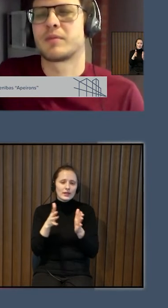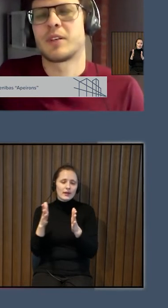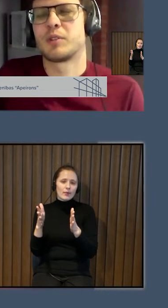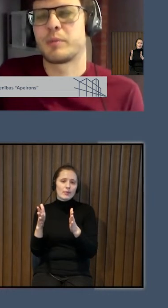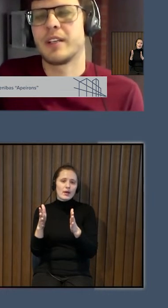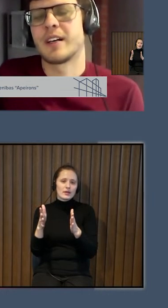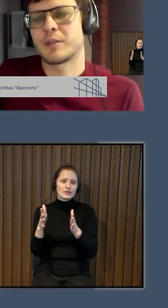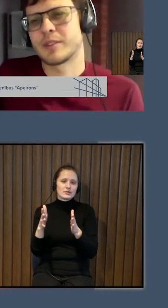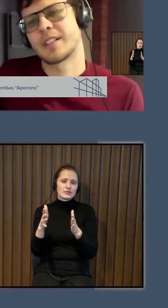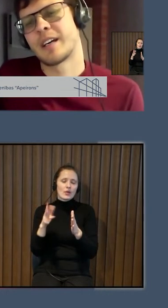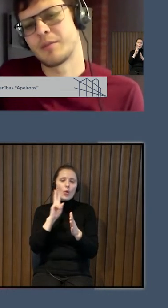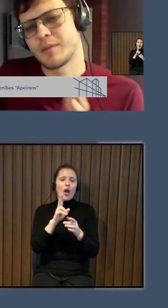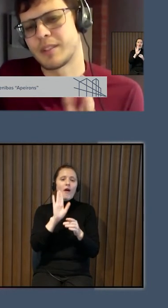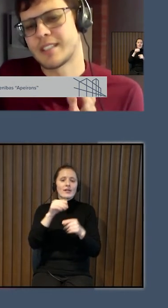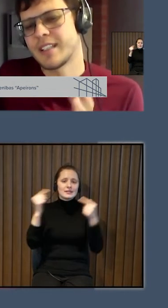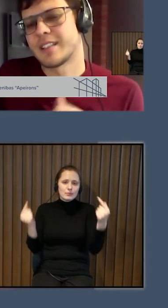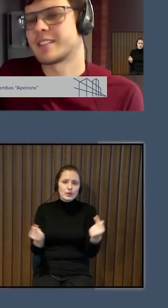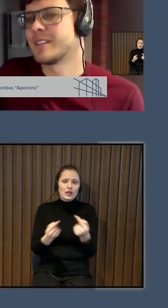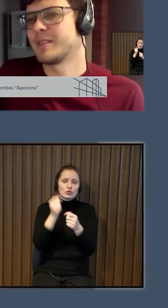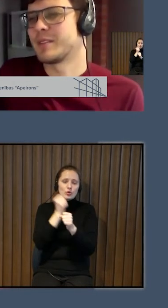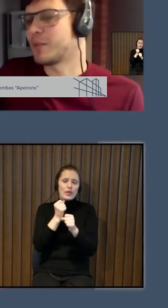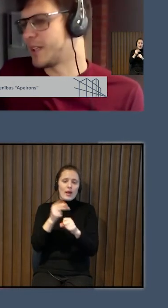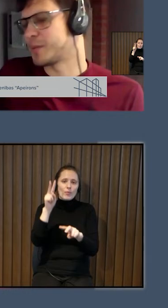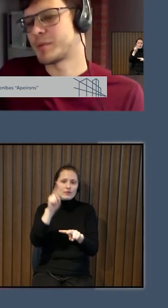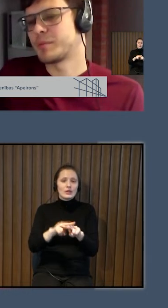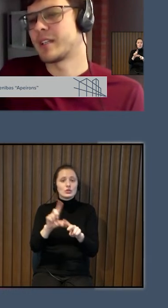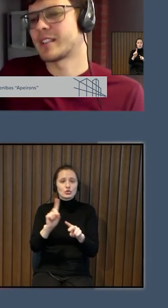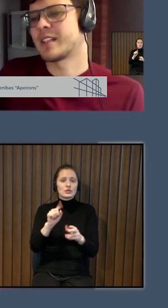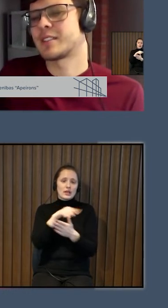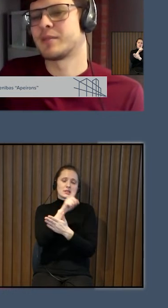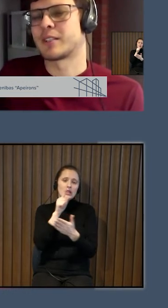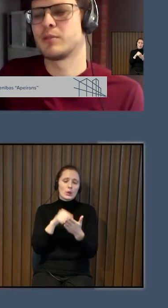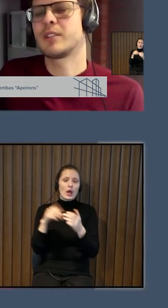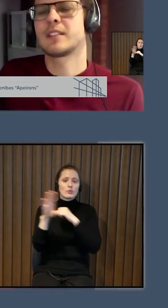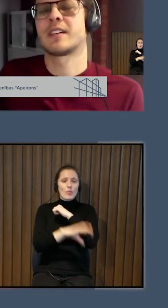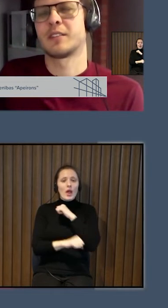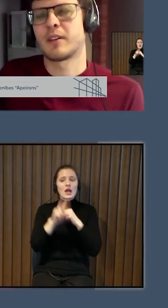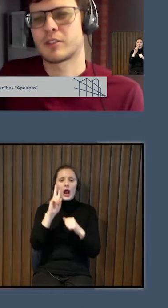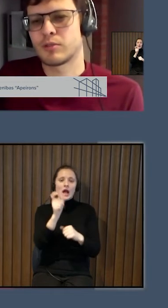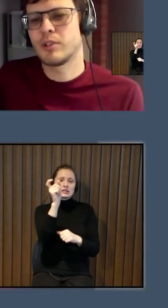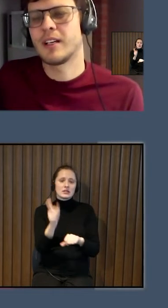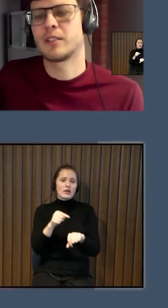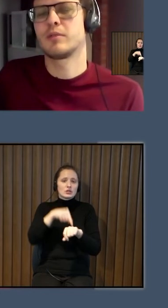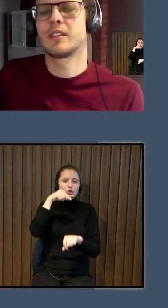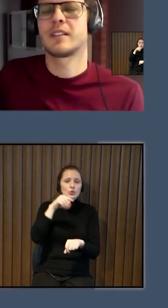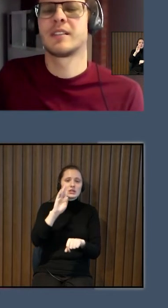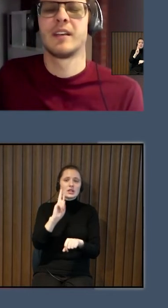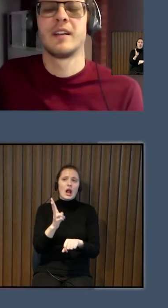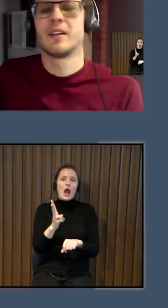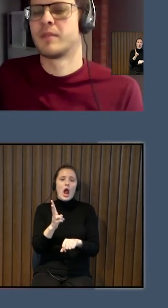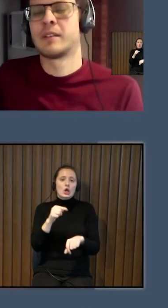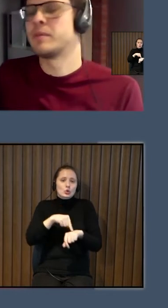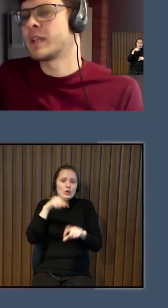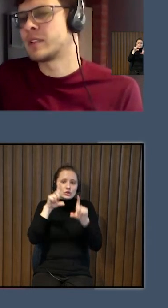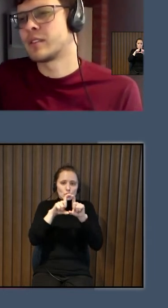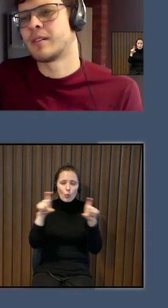savu viņu pielāgot? Tā kā tas arī tāds ir jautājums. Beigās, kā cilvēks jūtās? Kā cilvēks skolā jūtās?